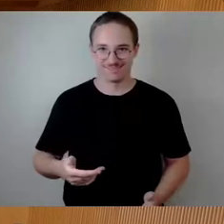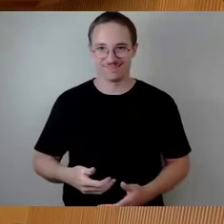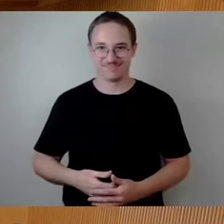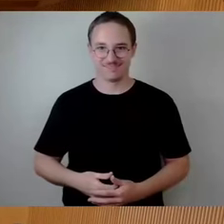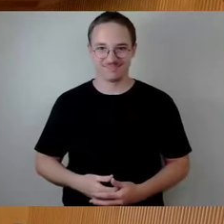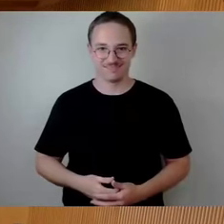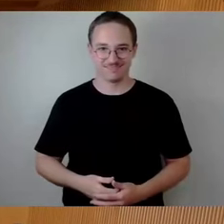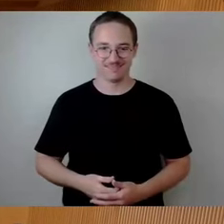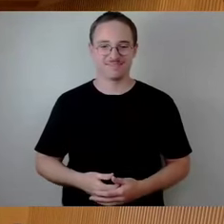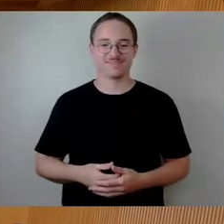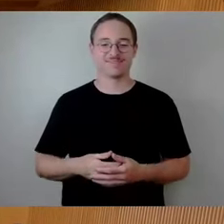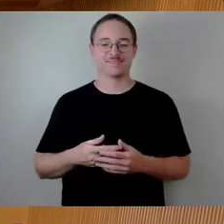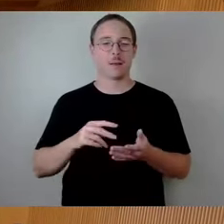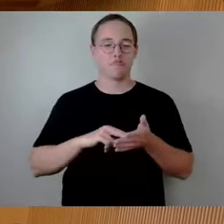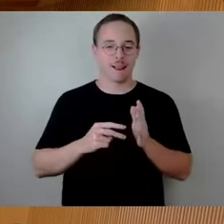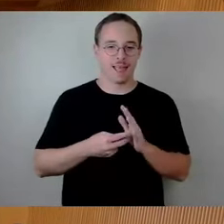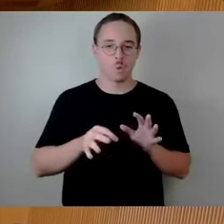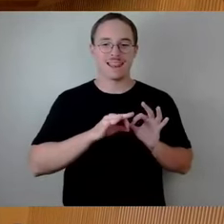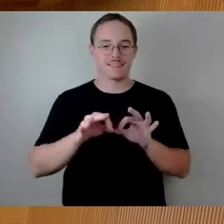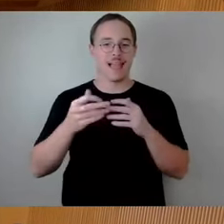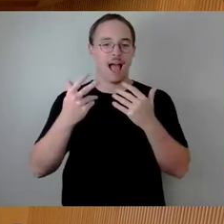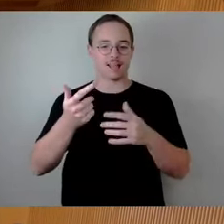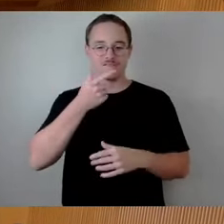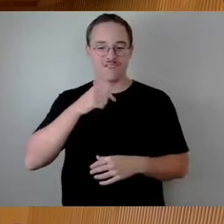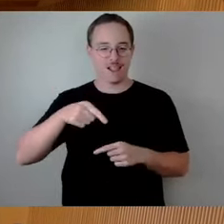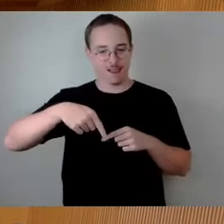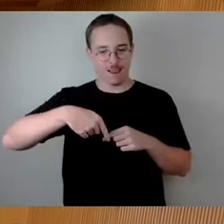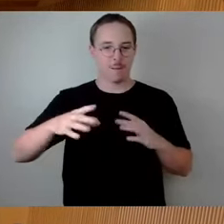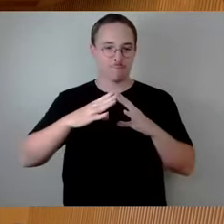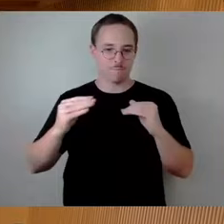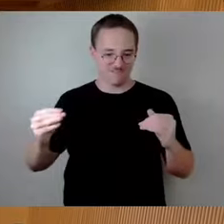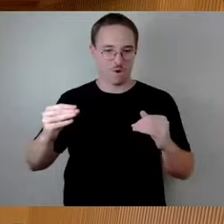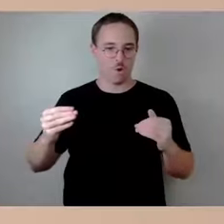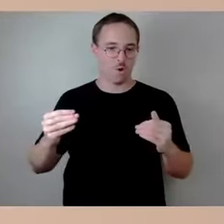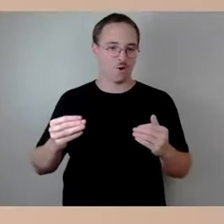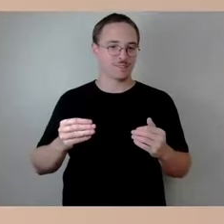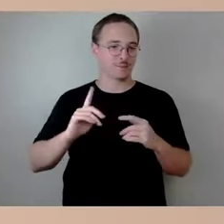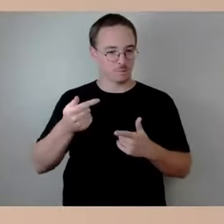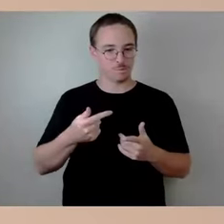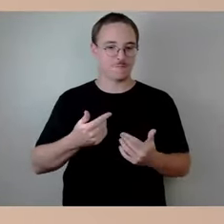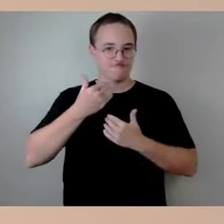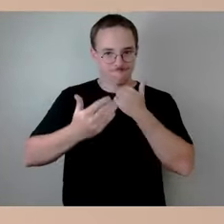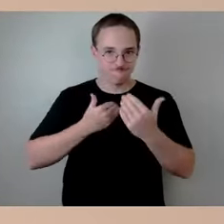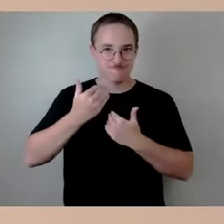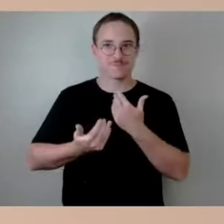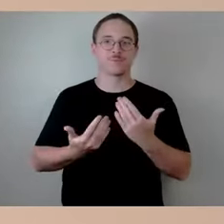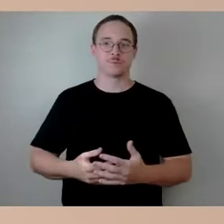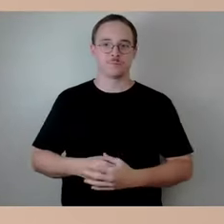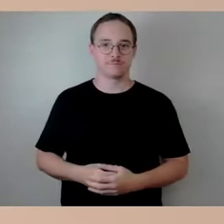am Mittwoch zu berichten, gemeinsam mit der DVB. Es gibt ein sehr innovatives